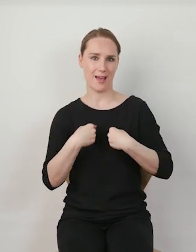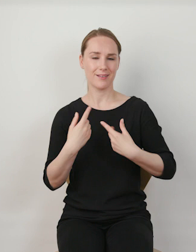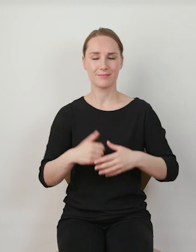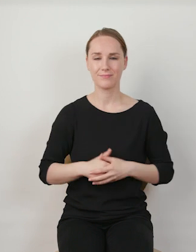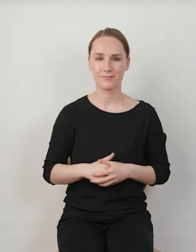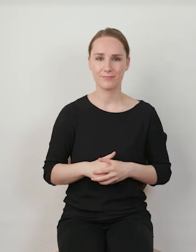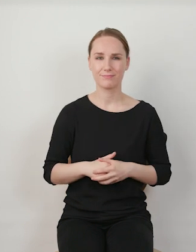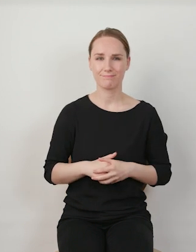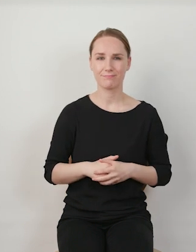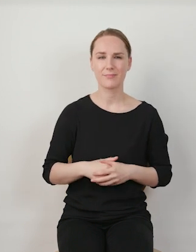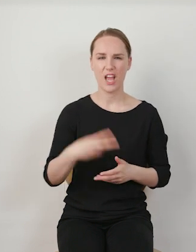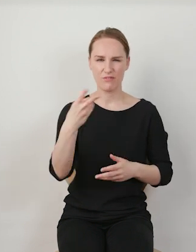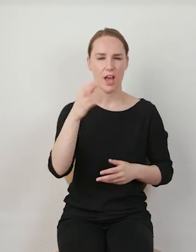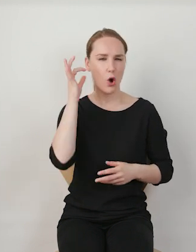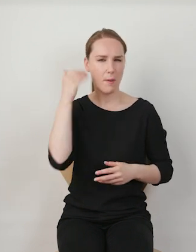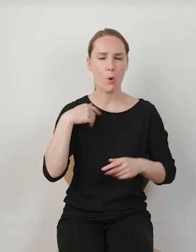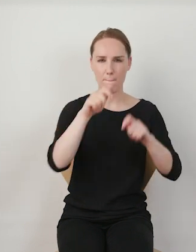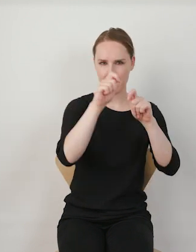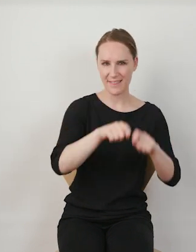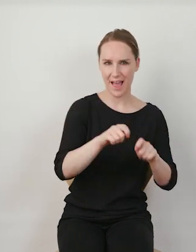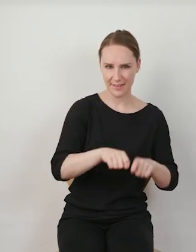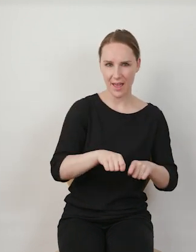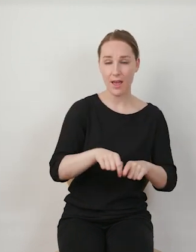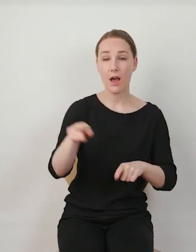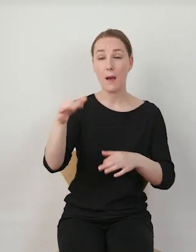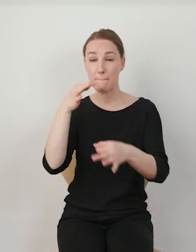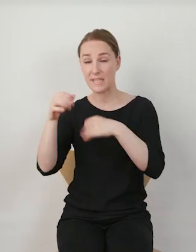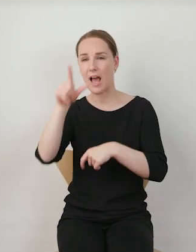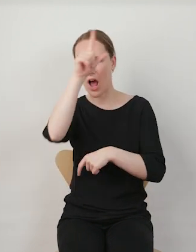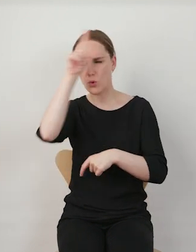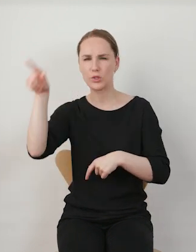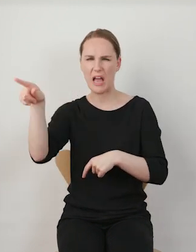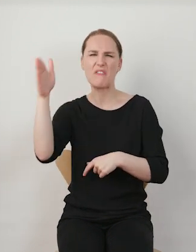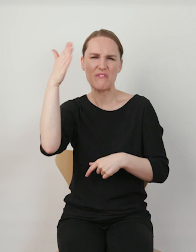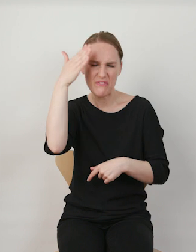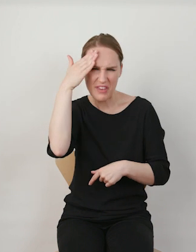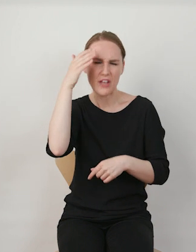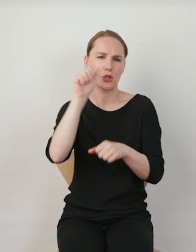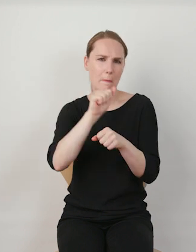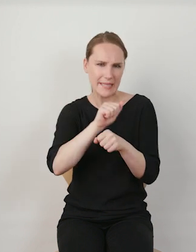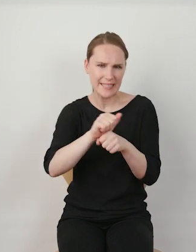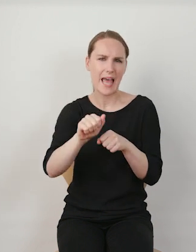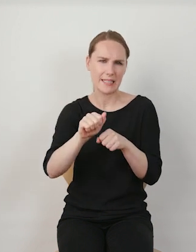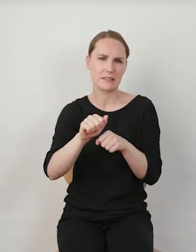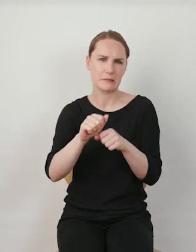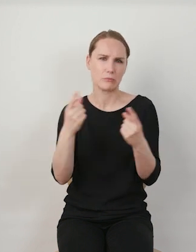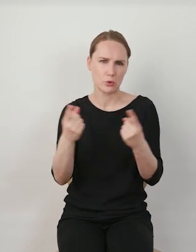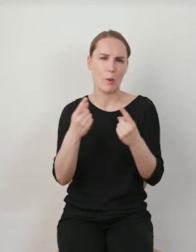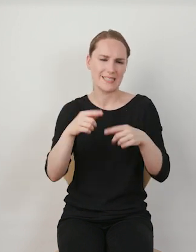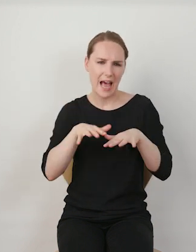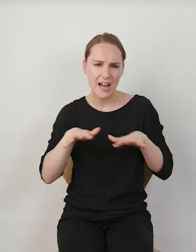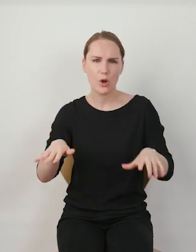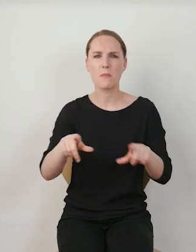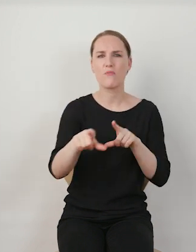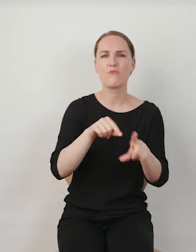respondenci Bandari i Bimo wiedzieli, że ta bańka istnieje i doskonale zdawali sobie sprawy z tego, że w